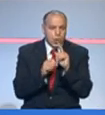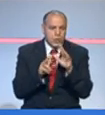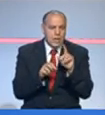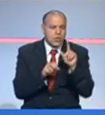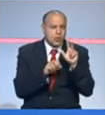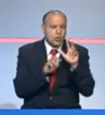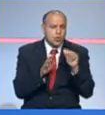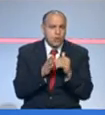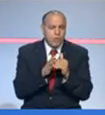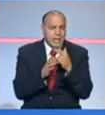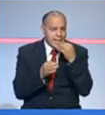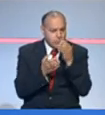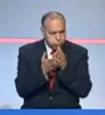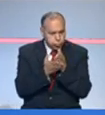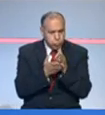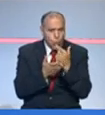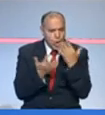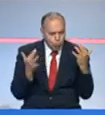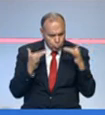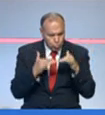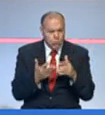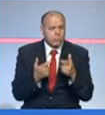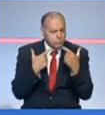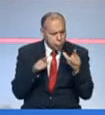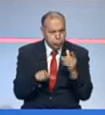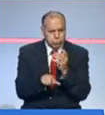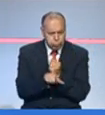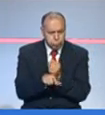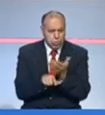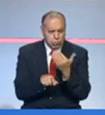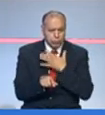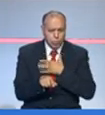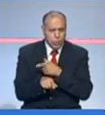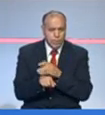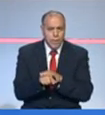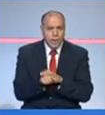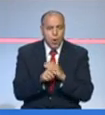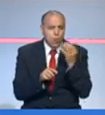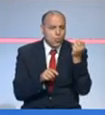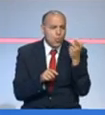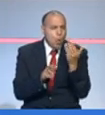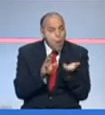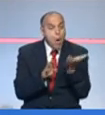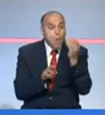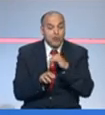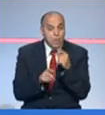29 سنة الحقيقة راهم مقابلين وقابلين بالتلقيح وهما الذين يظهروا في الأقام